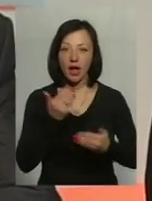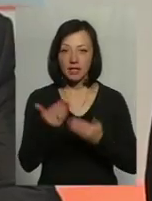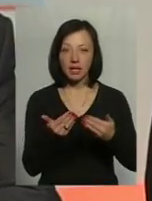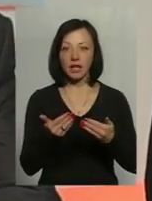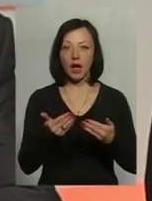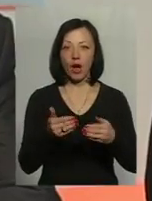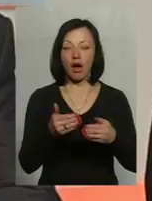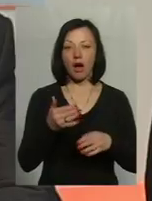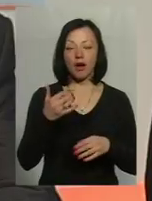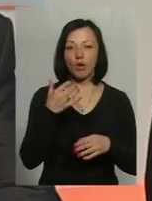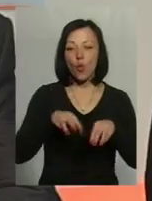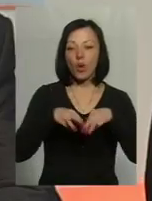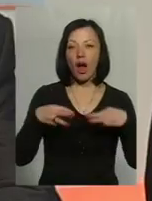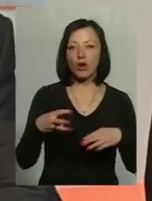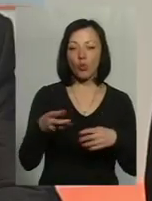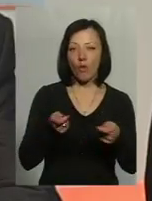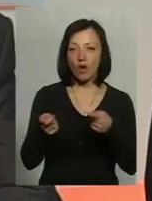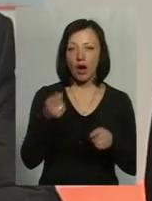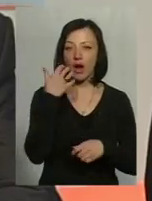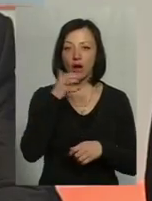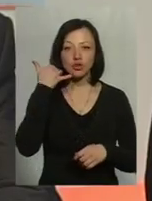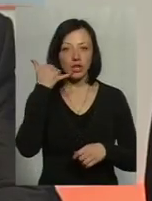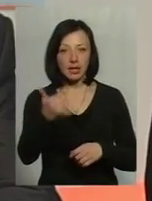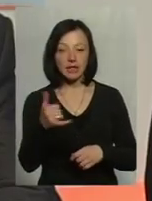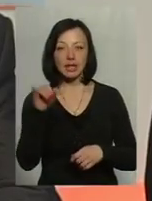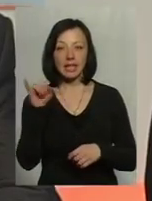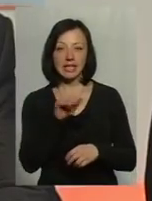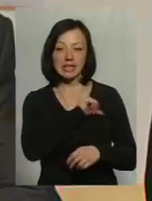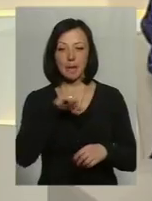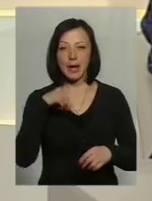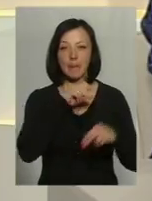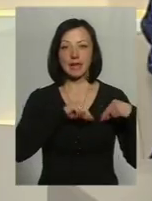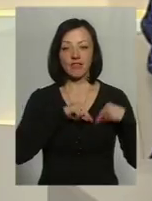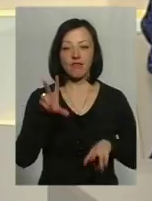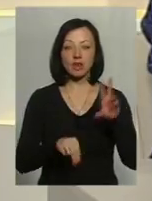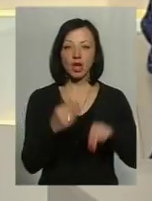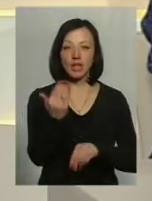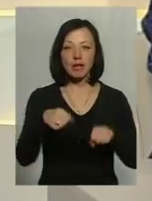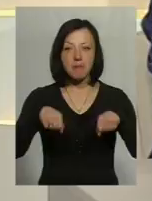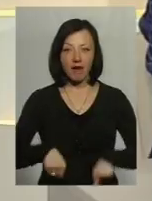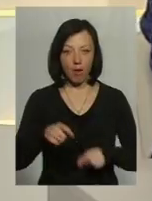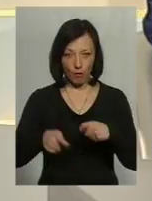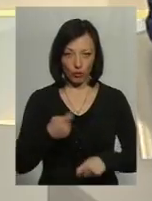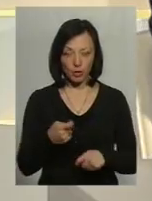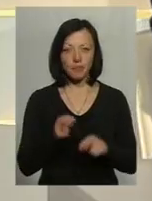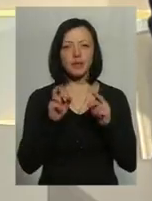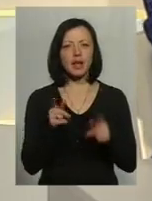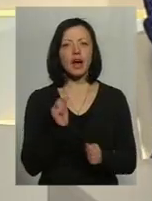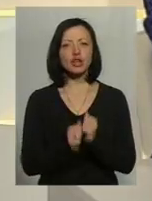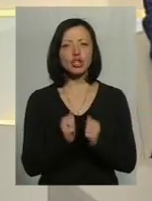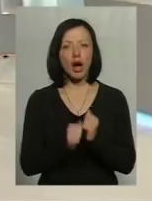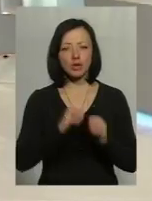з урядової гарячої лінії і письмових звернень самих працівників, які вважають, що їхні права порушені. Як часто